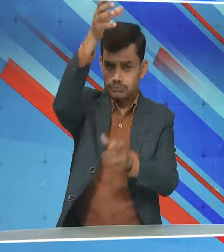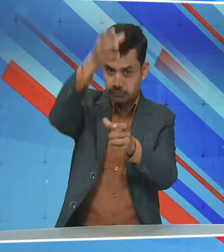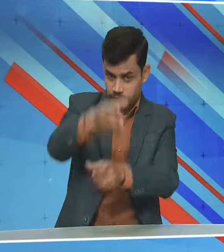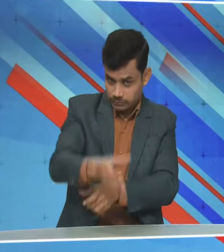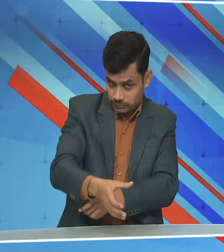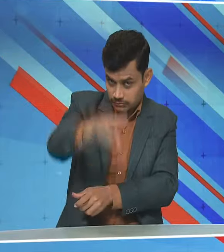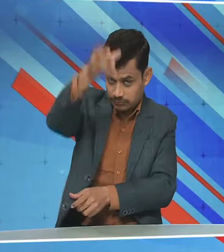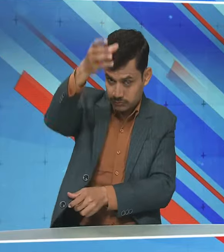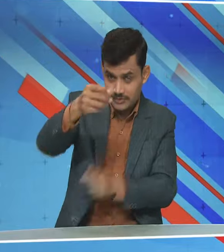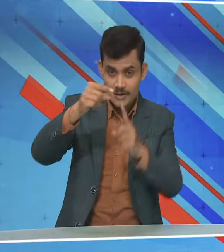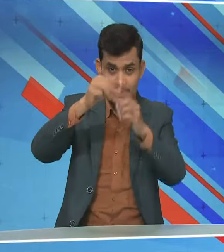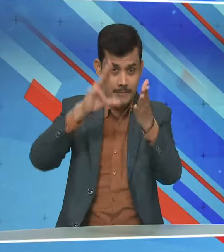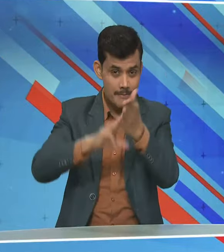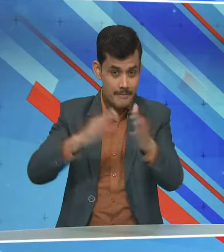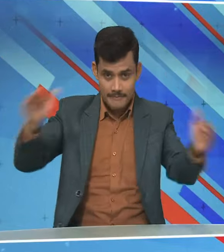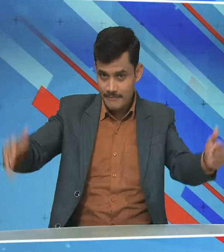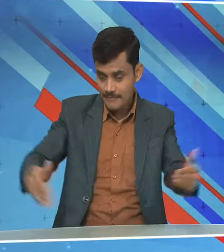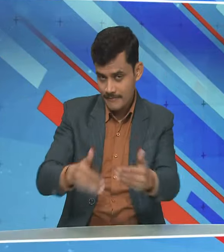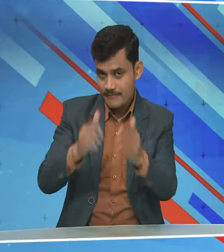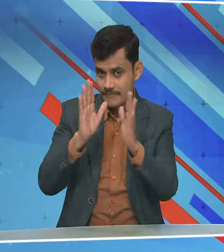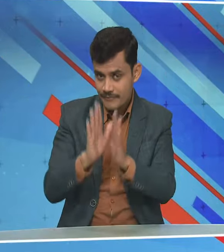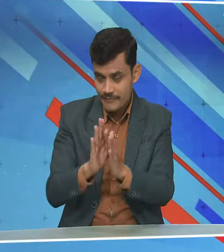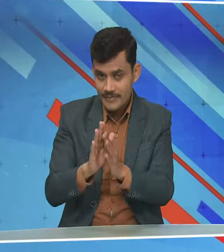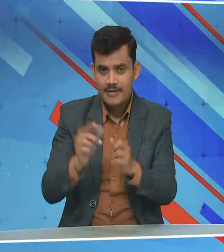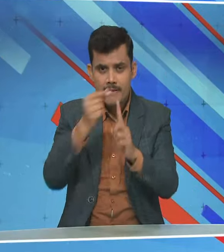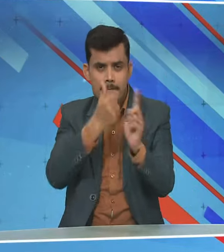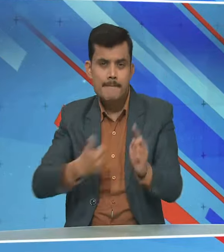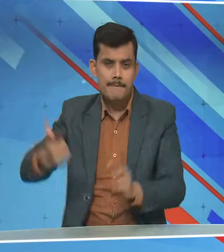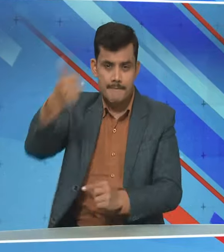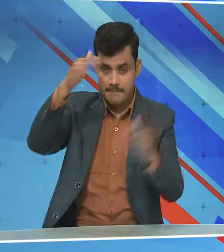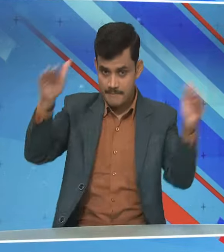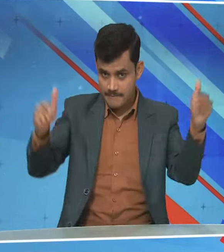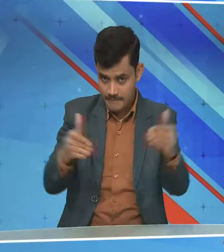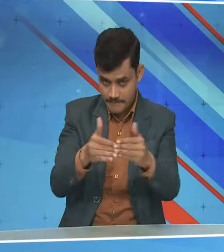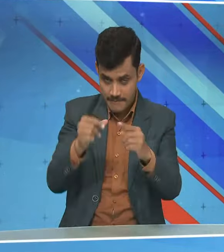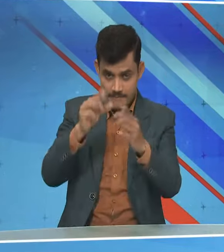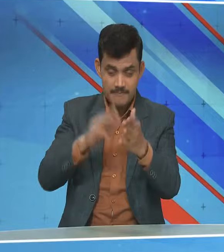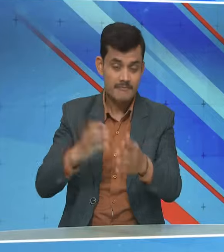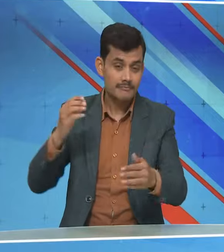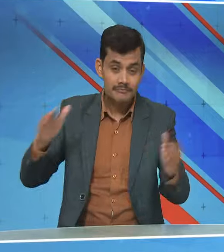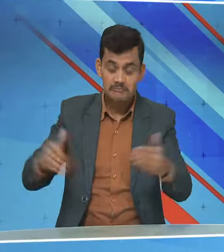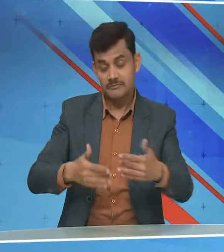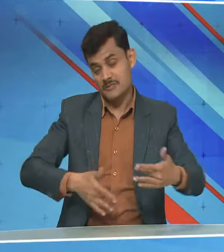पियम मोदी जी से हमें महाँ पे मिलआया और प्रेज़िडेंट से मिल आए पिम मिलकर